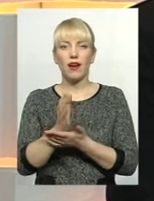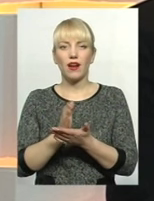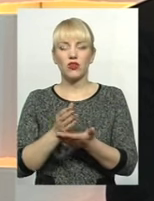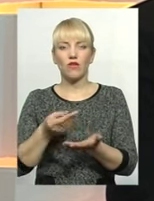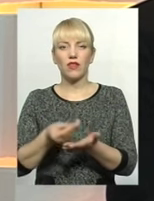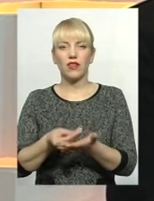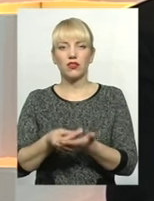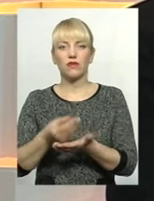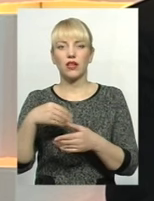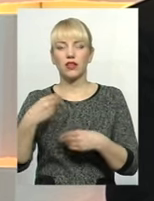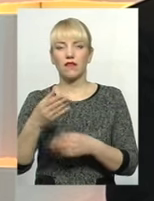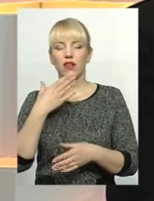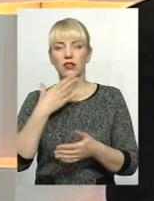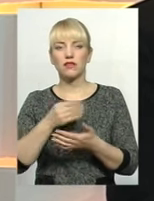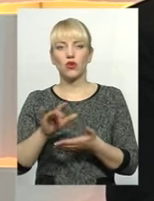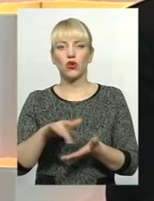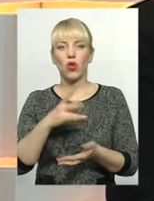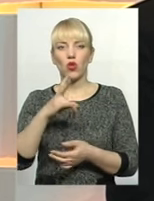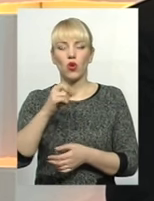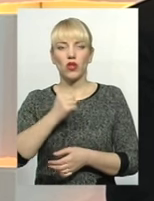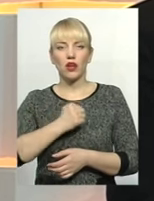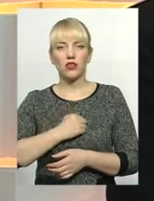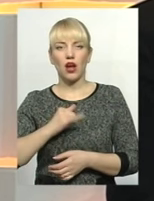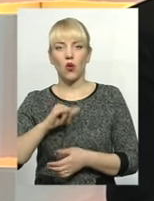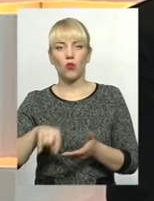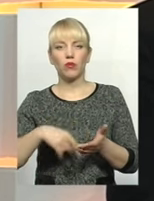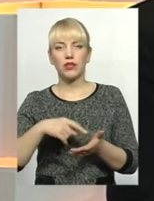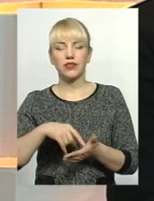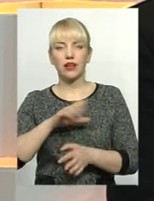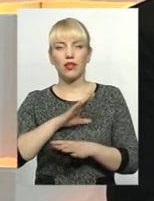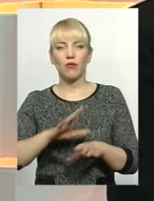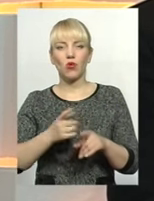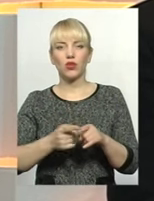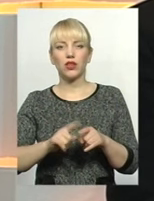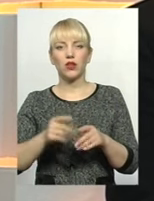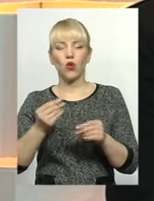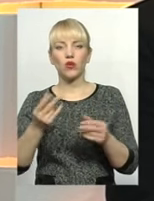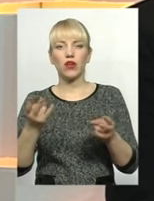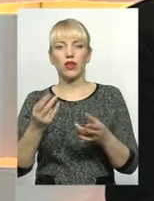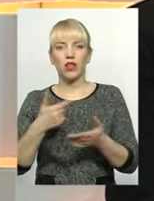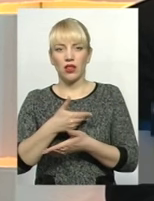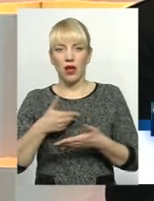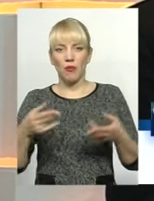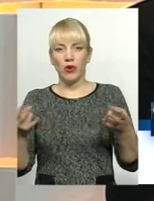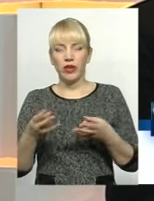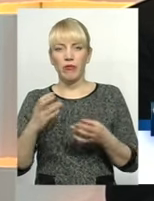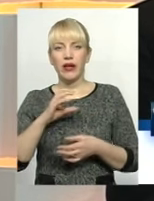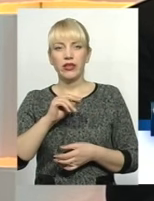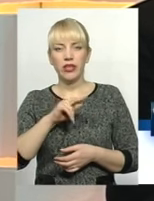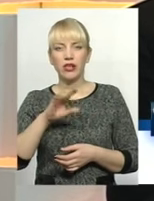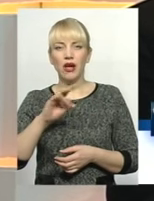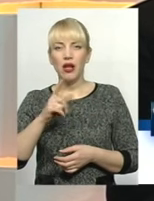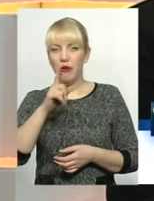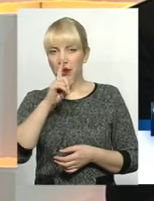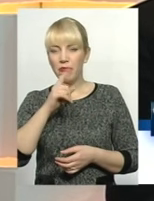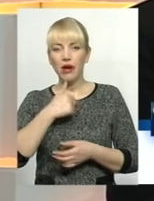розрахунки, але, на жаль, у міста дійсно не було тих коштів, які нам потрібні. І січень місяць ми не були включені